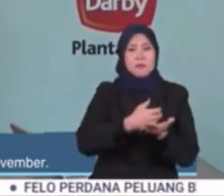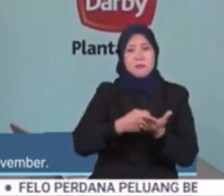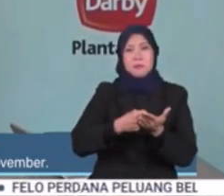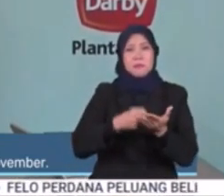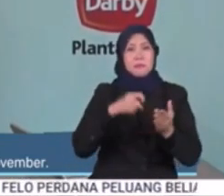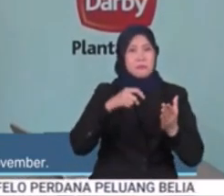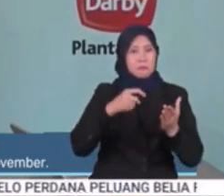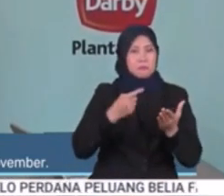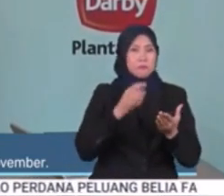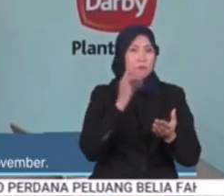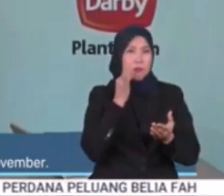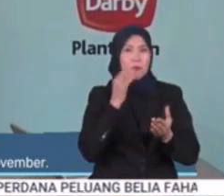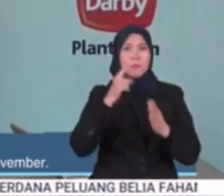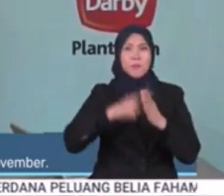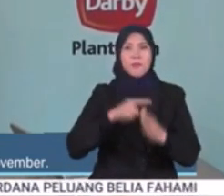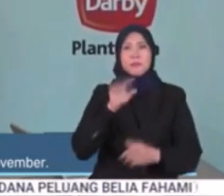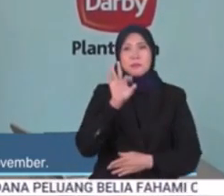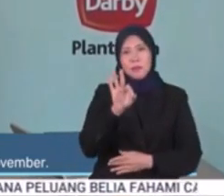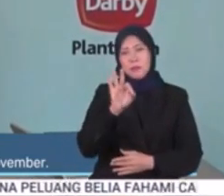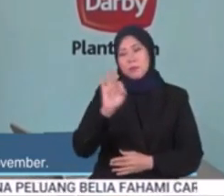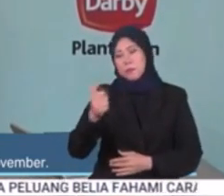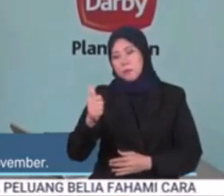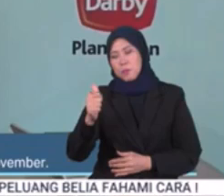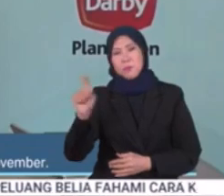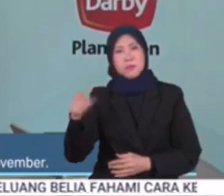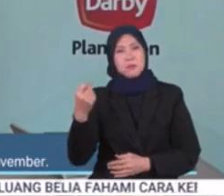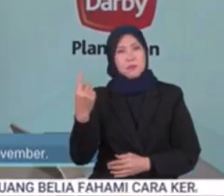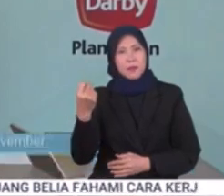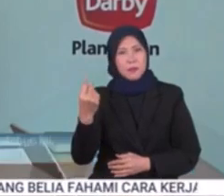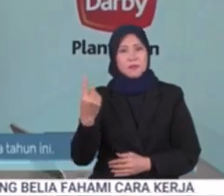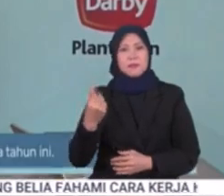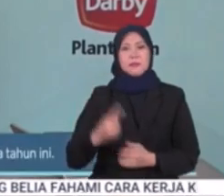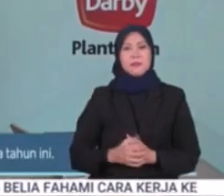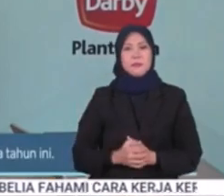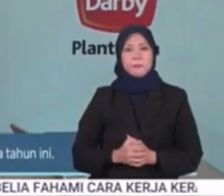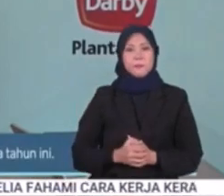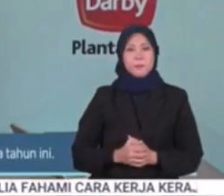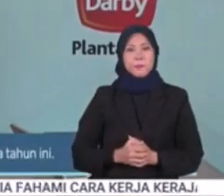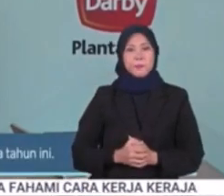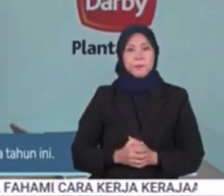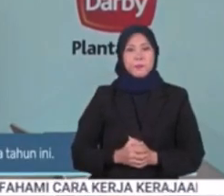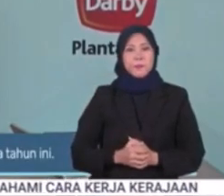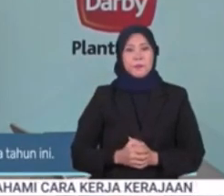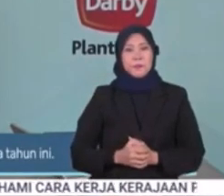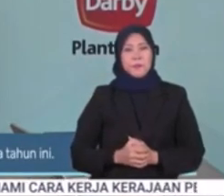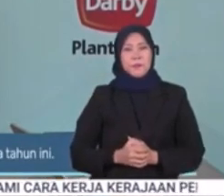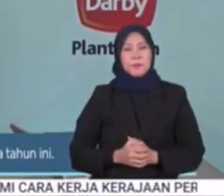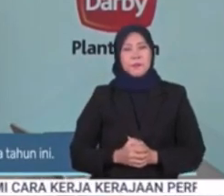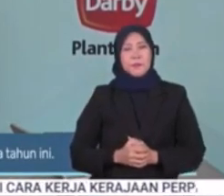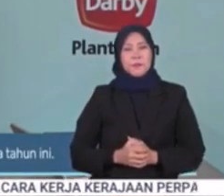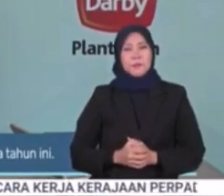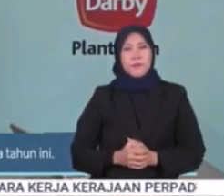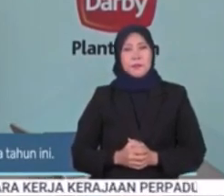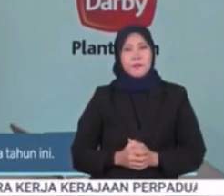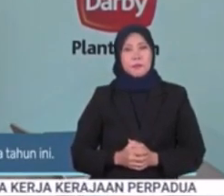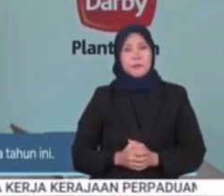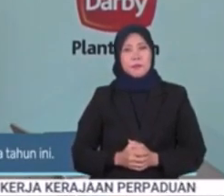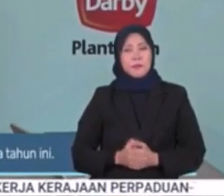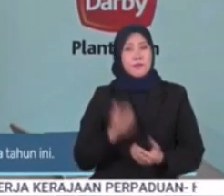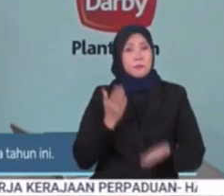pada bulan September, Oktober dan November. Jadi itu akan